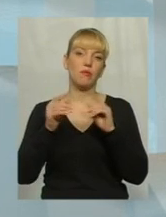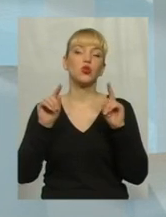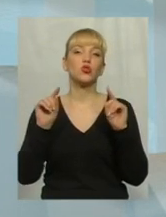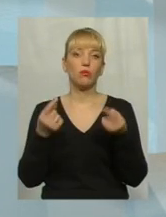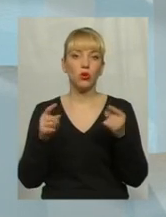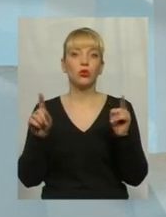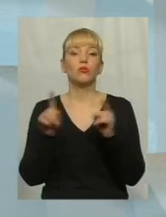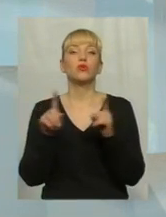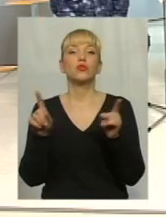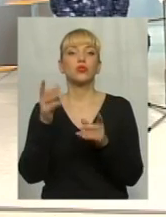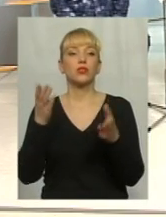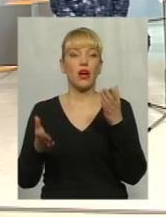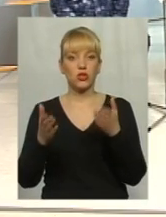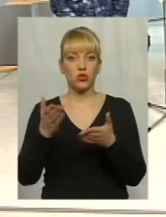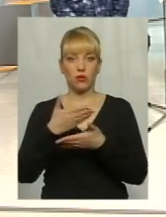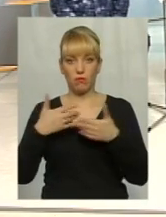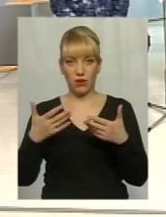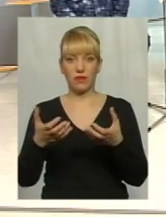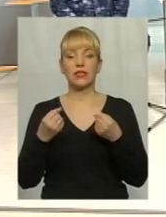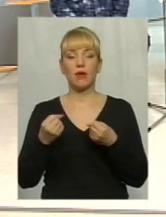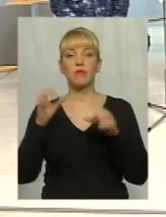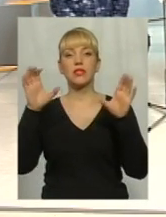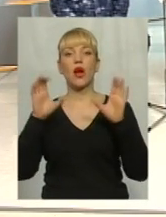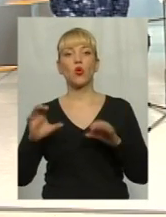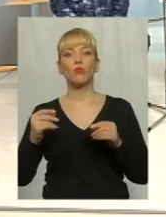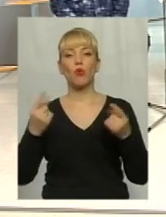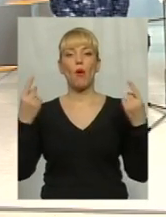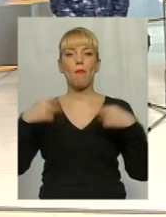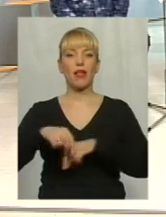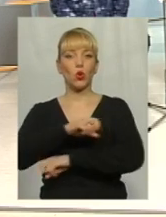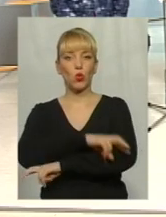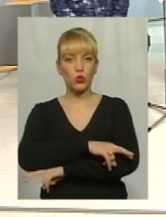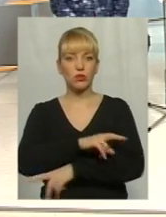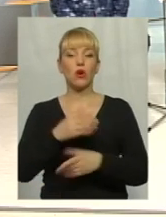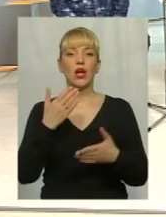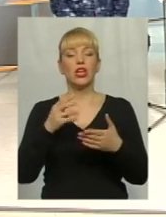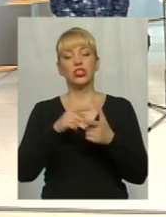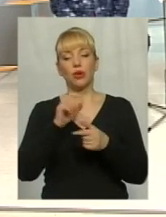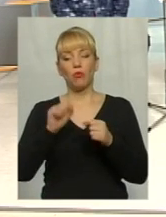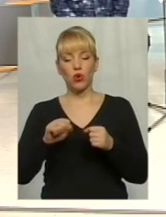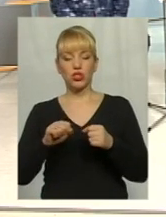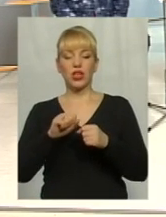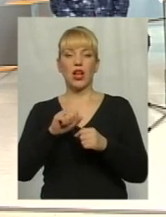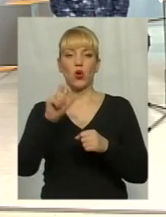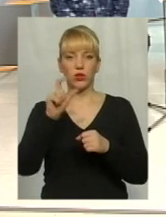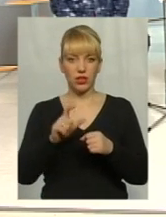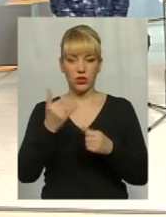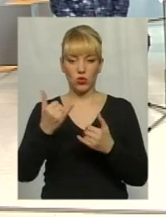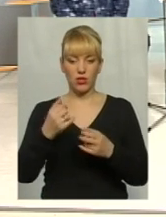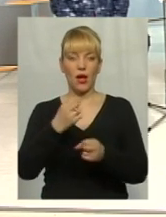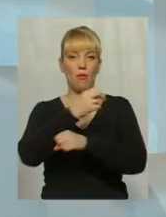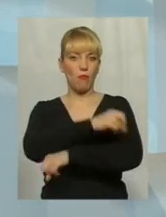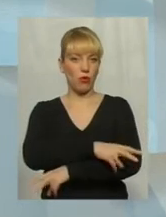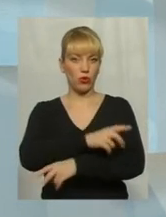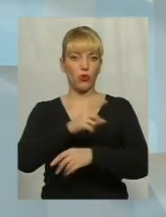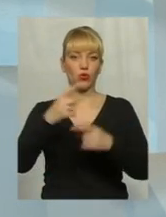що, якщо ми візьмемо, скажімо, закон про банкрутство, чи може сьогодні фізична особа, підприємець, збанкрутувати? Я вам скажу,